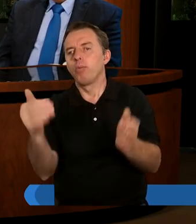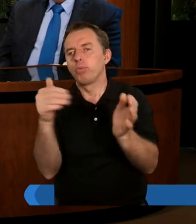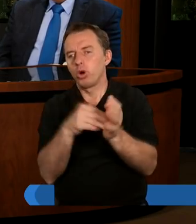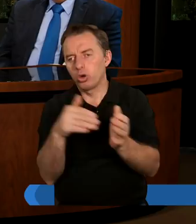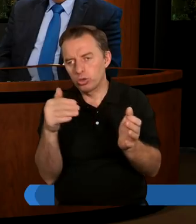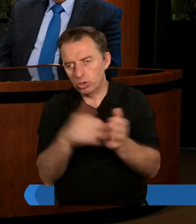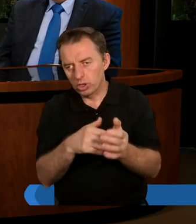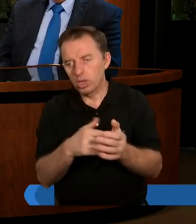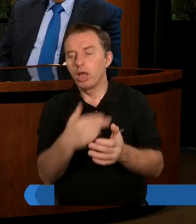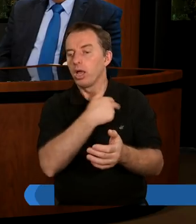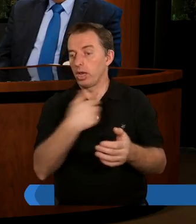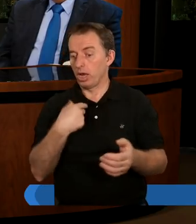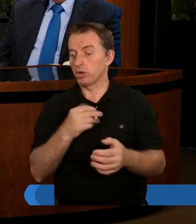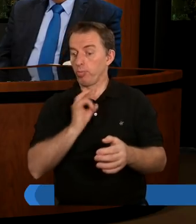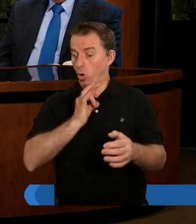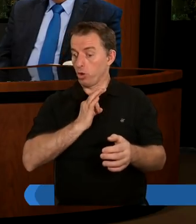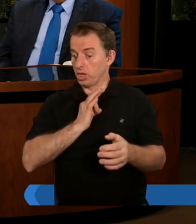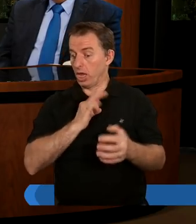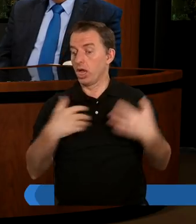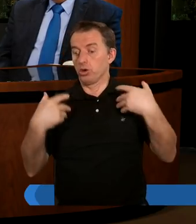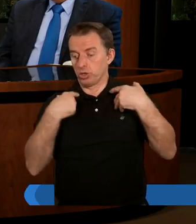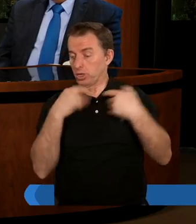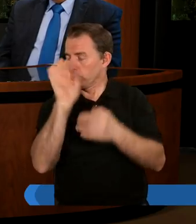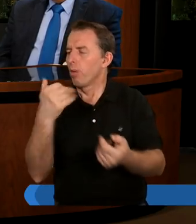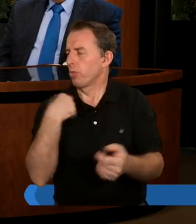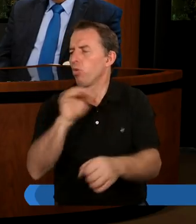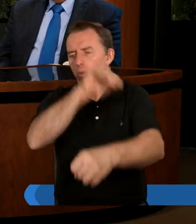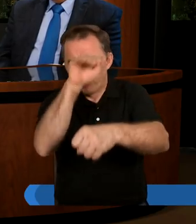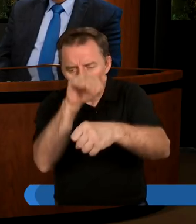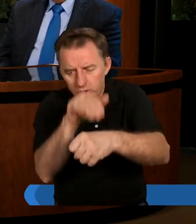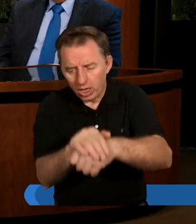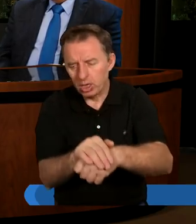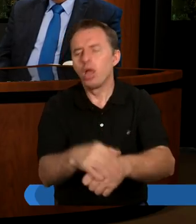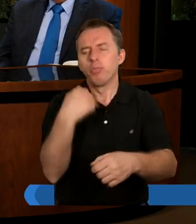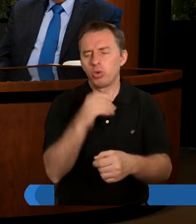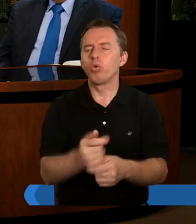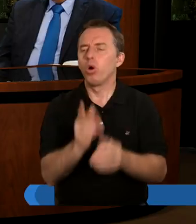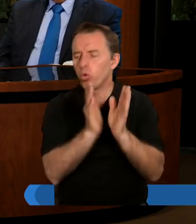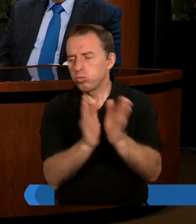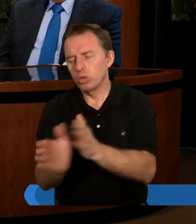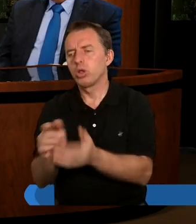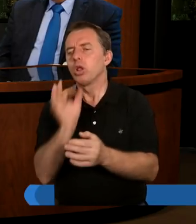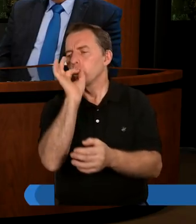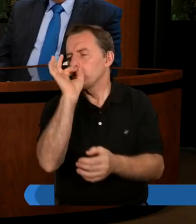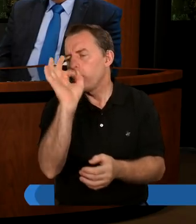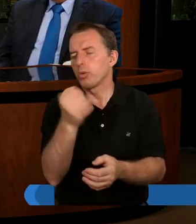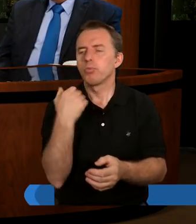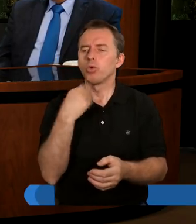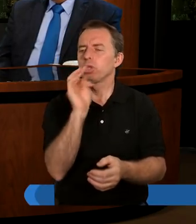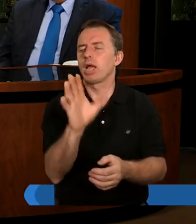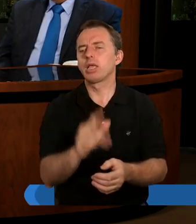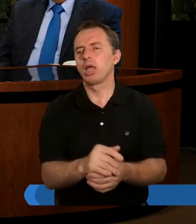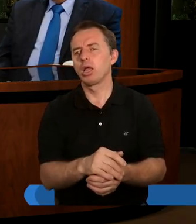Potrzebujemy, aby nasze życie z Bogiem było naprawdę pojednane, było takie pogodzone, było takie,